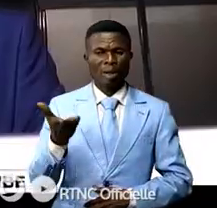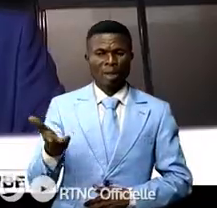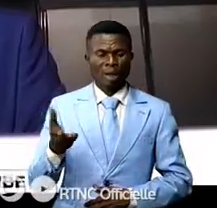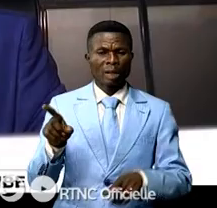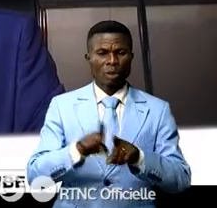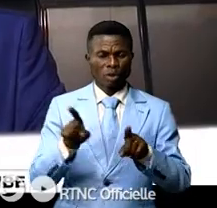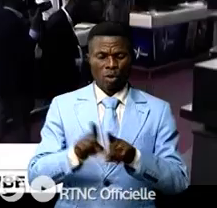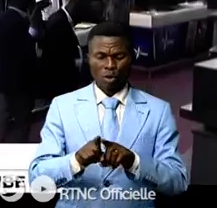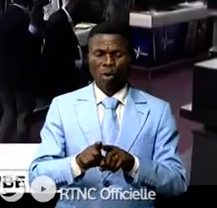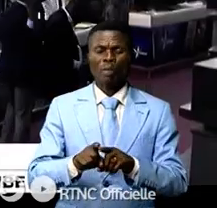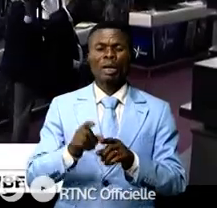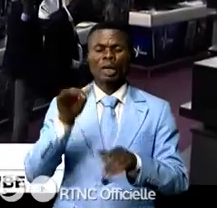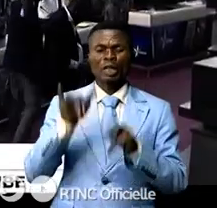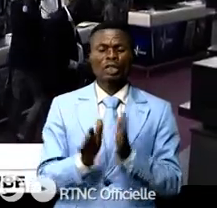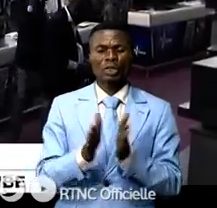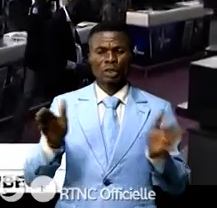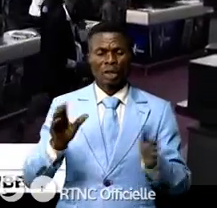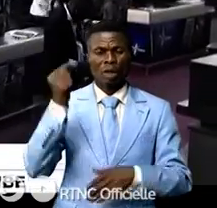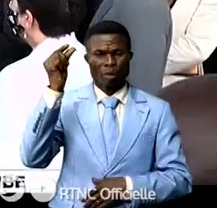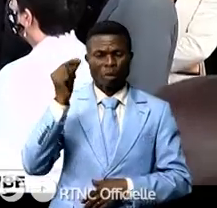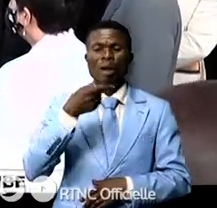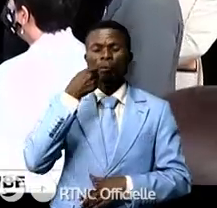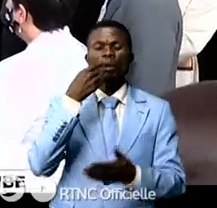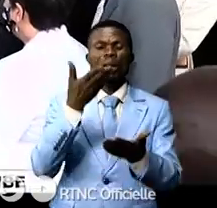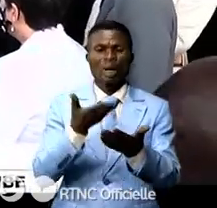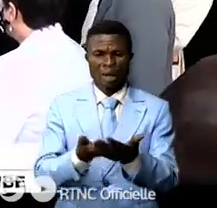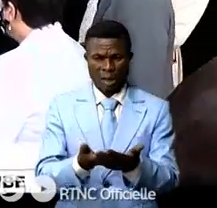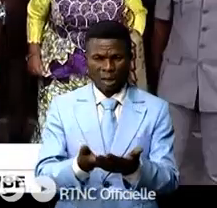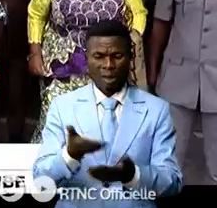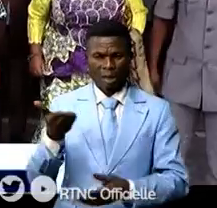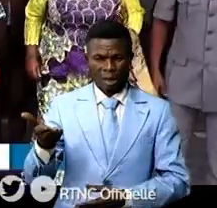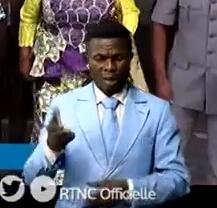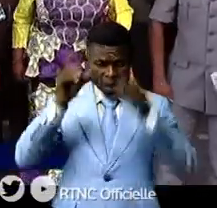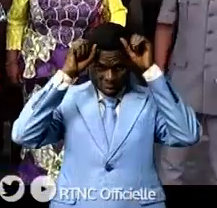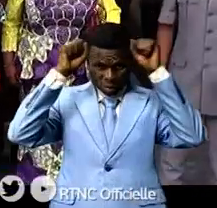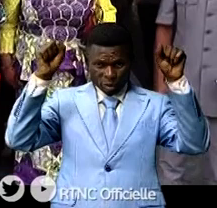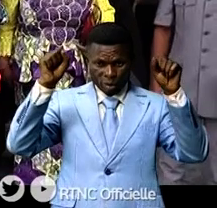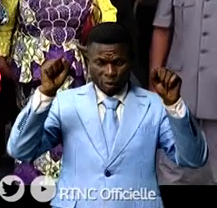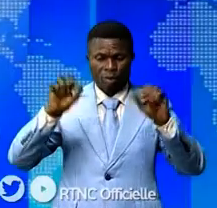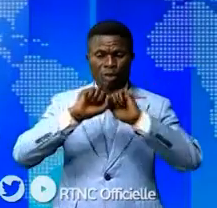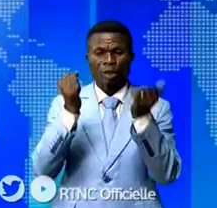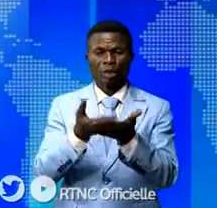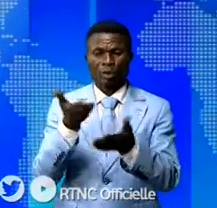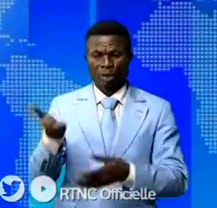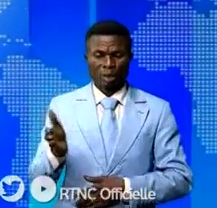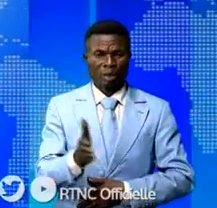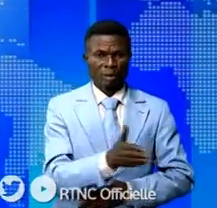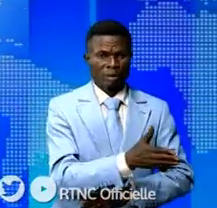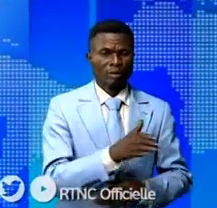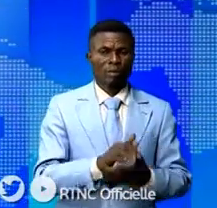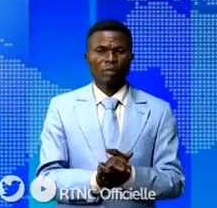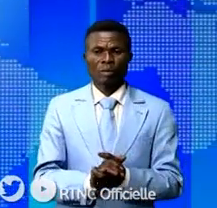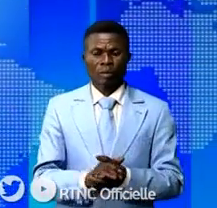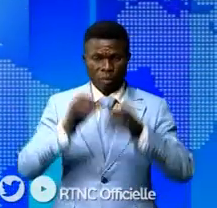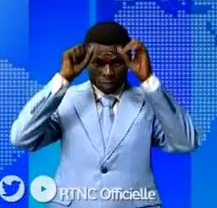tel est le crédeau du secrétaire général aux mines Joseph Ikolion Boyapeke président de la Sistema. Et